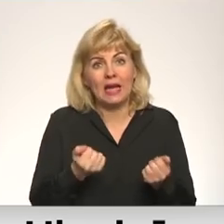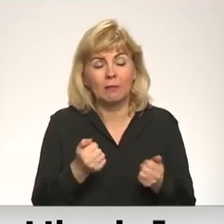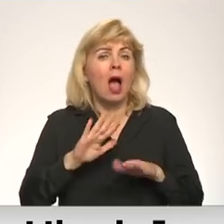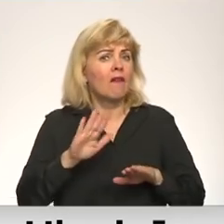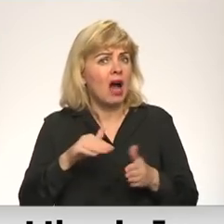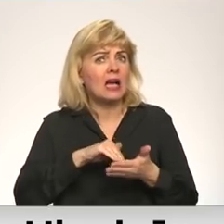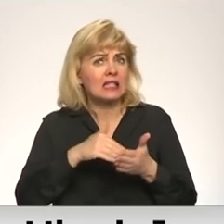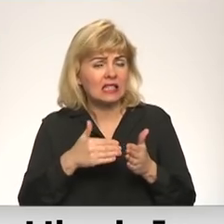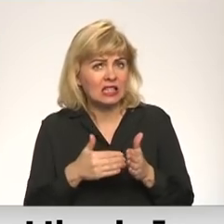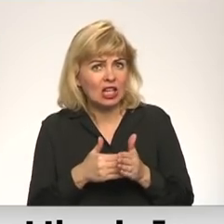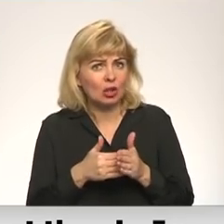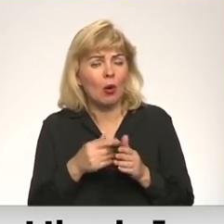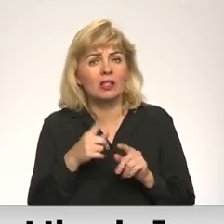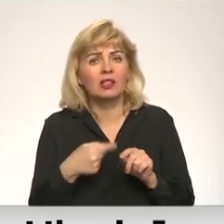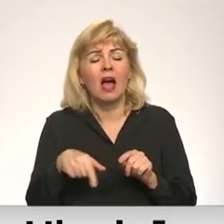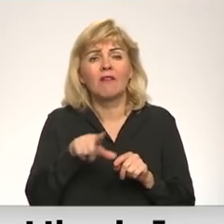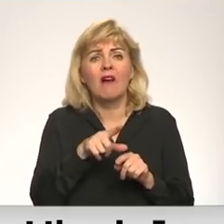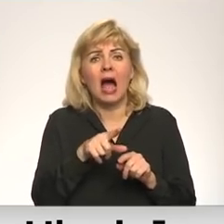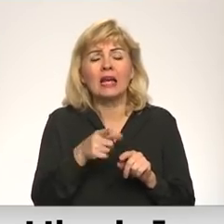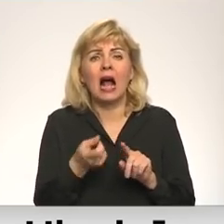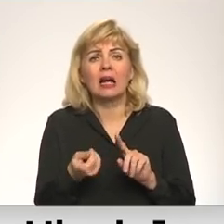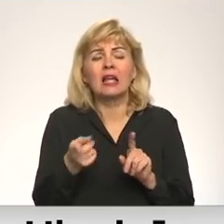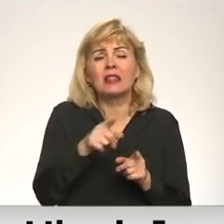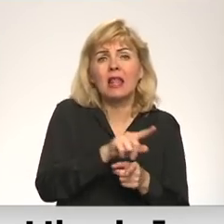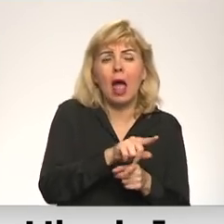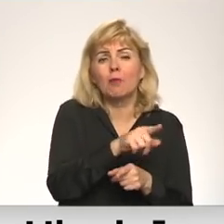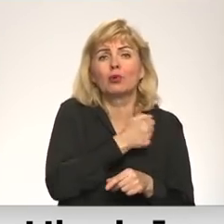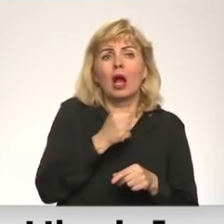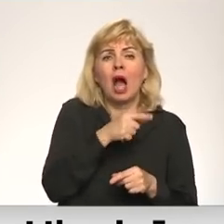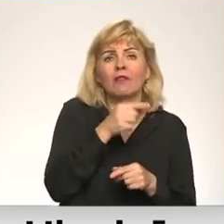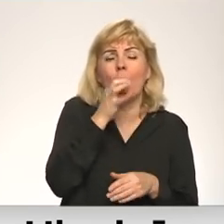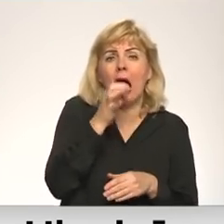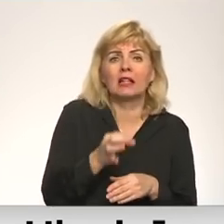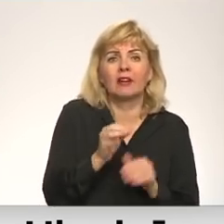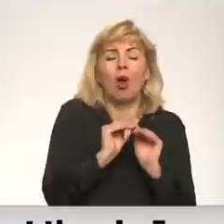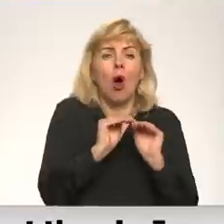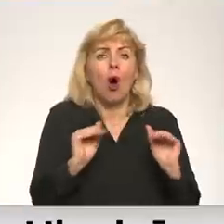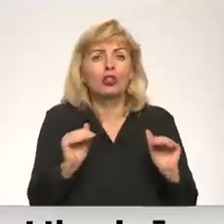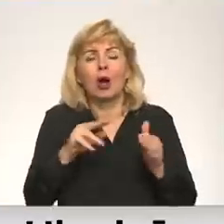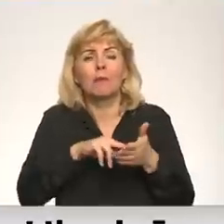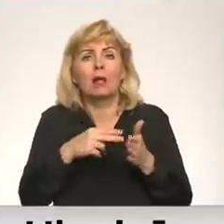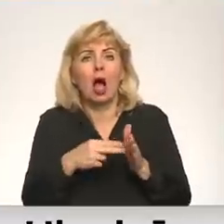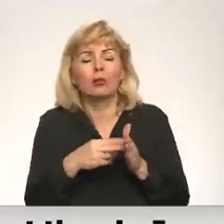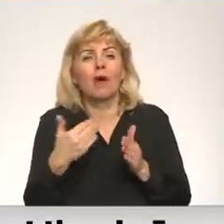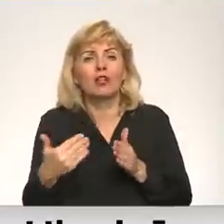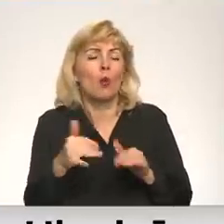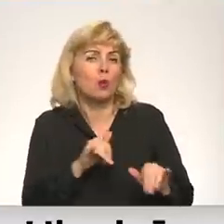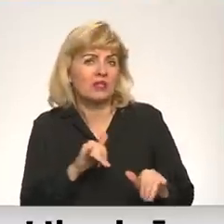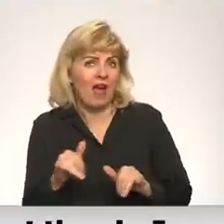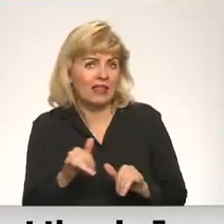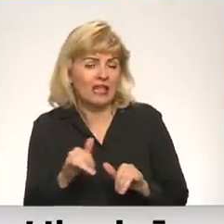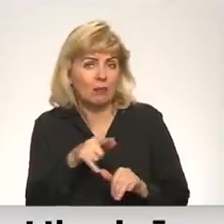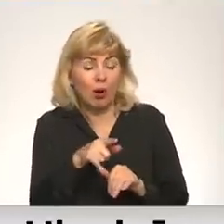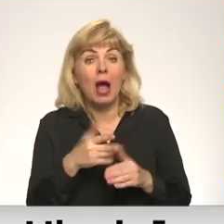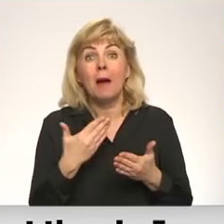situācija varētu demotivēt vēl vairāk karaspēku un galvenais karaspēku atbildīgos oficiālos, kas plāno un taktiku? Redziet